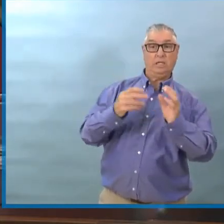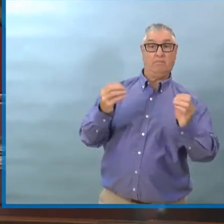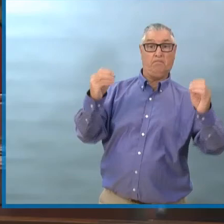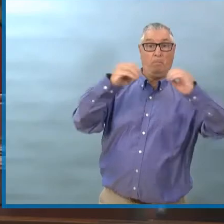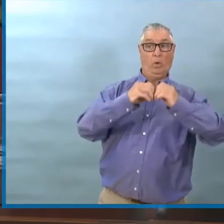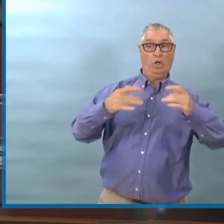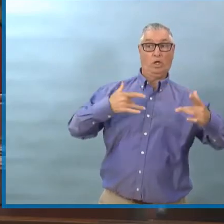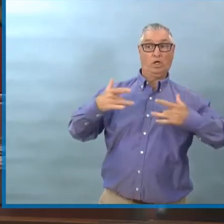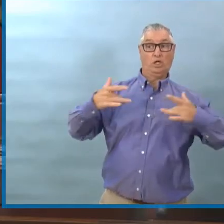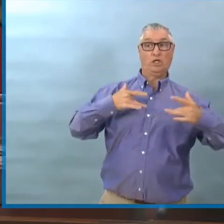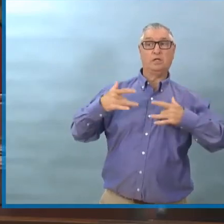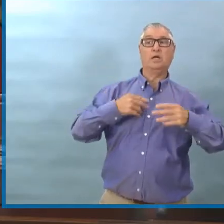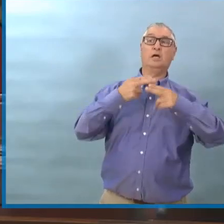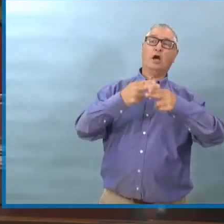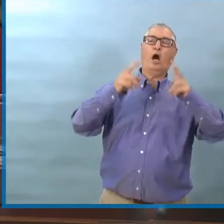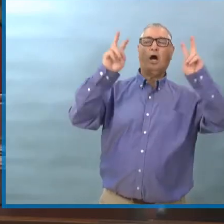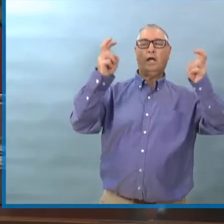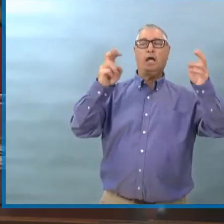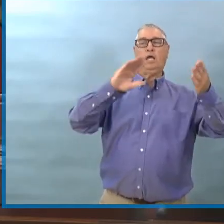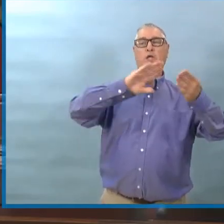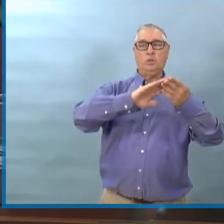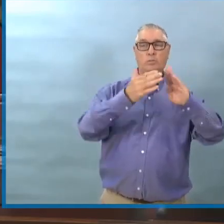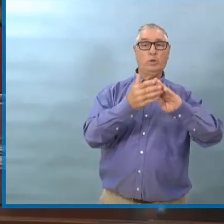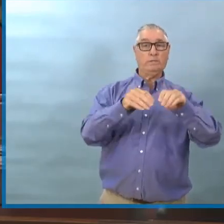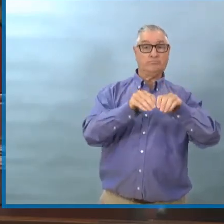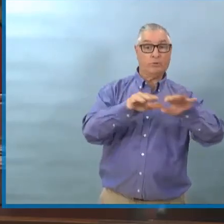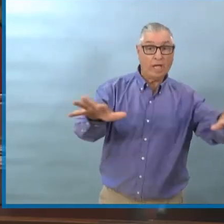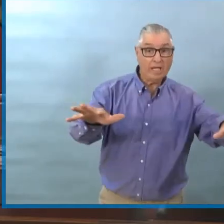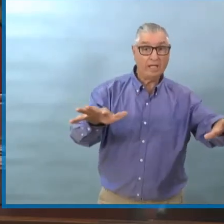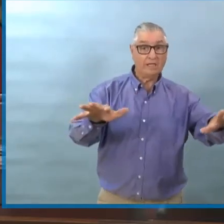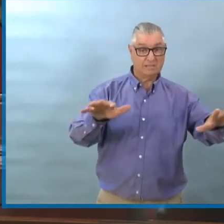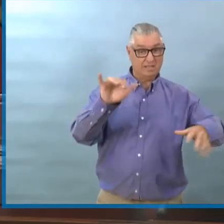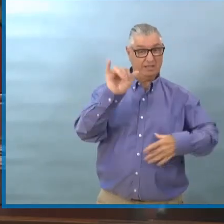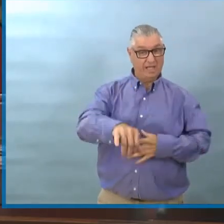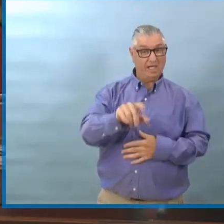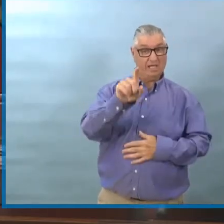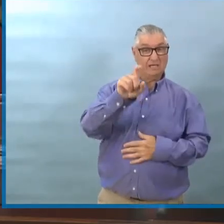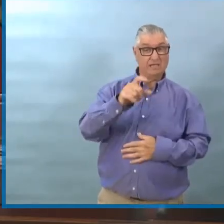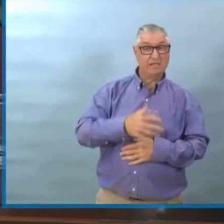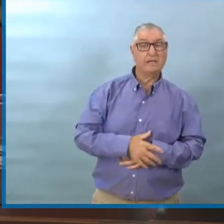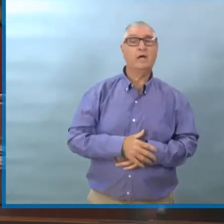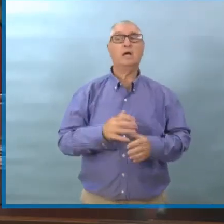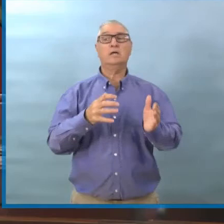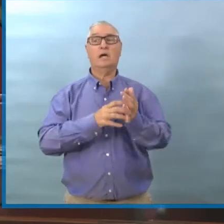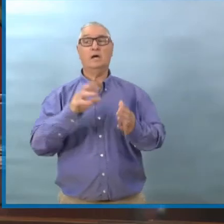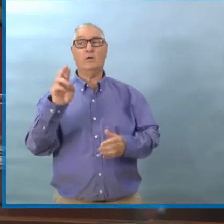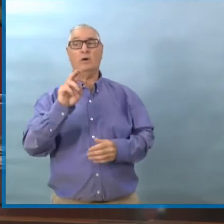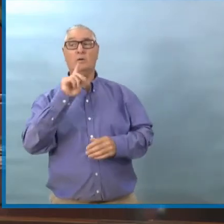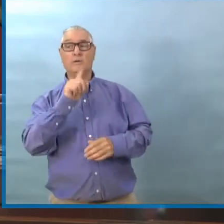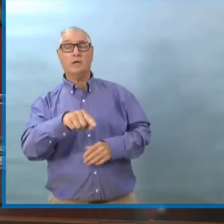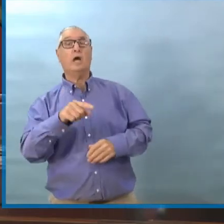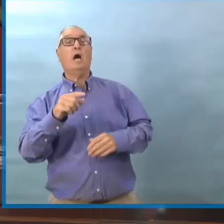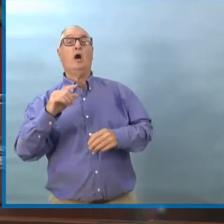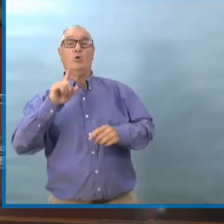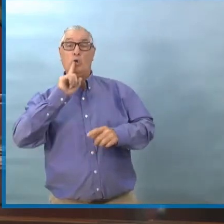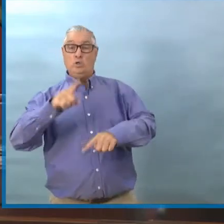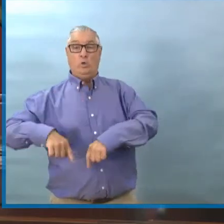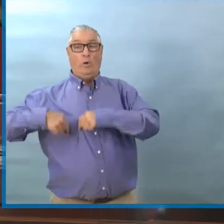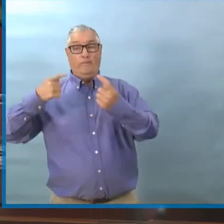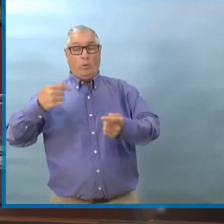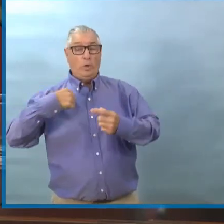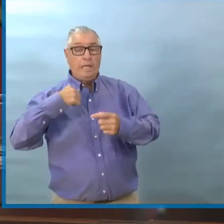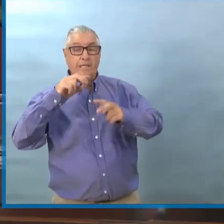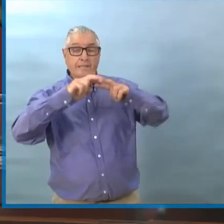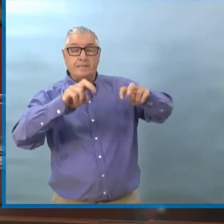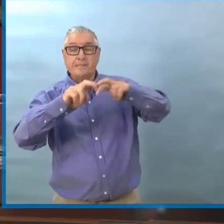A l'heure actuelle, ça répond à la définition de transmission communautaire. On n pas trouvé de lien avec